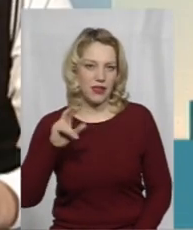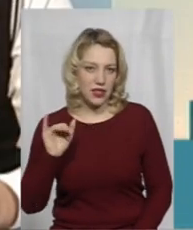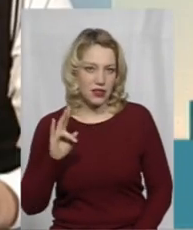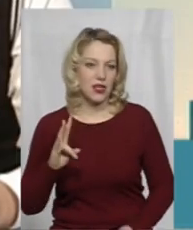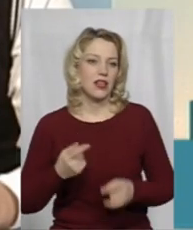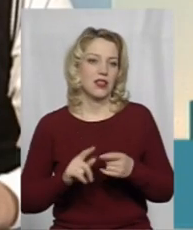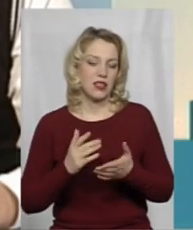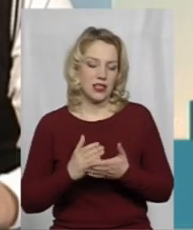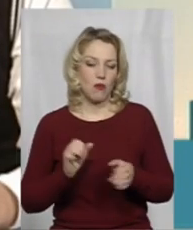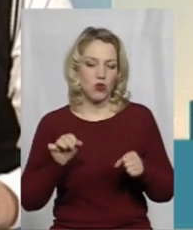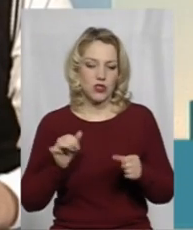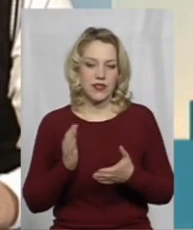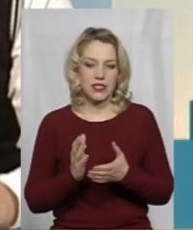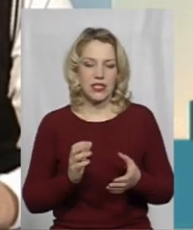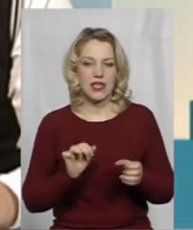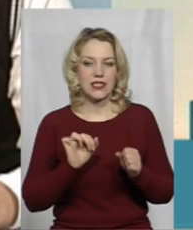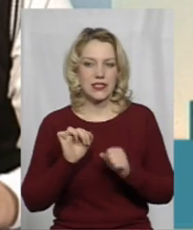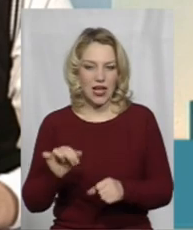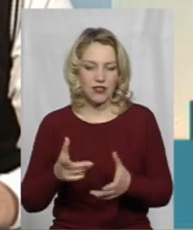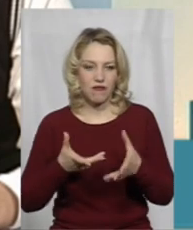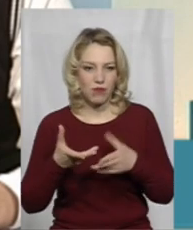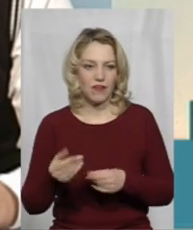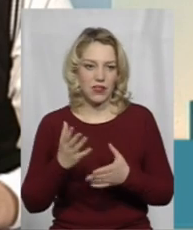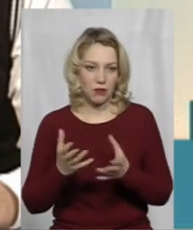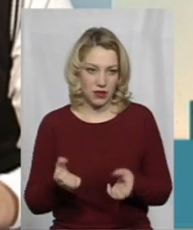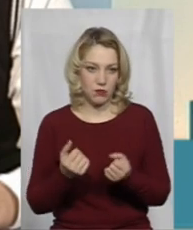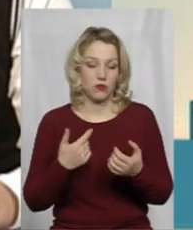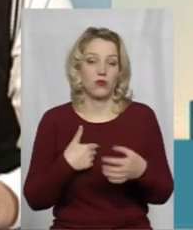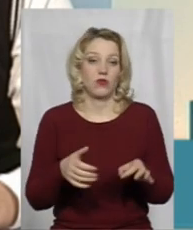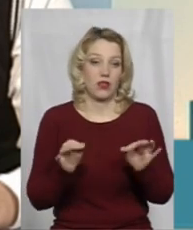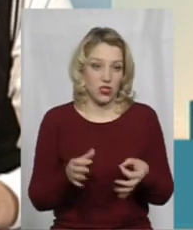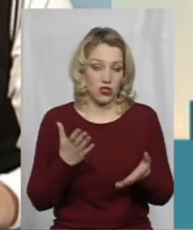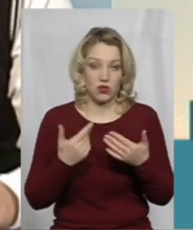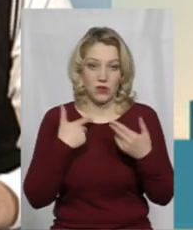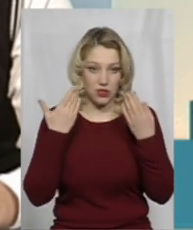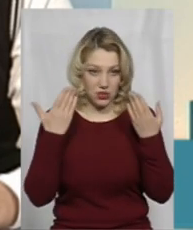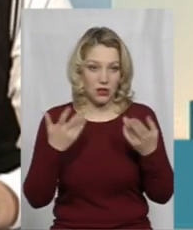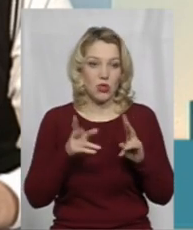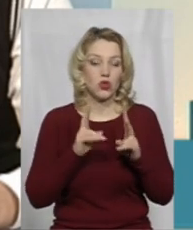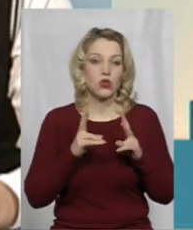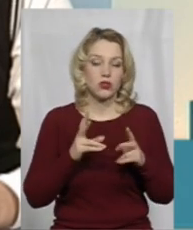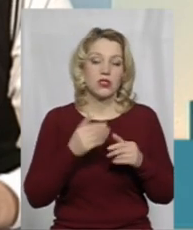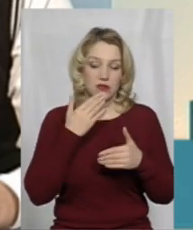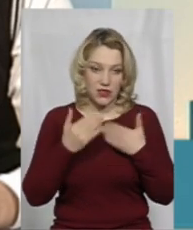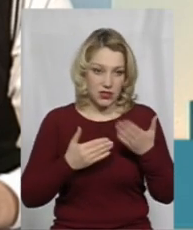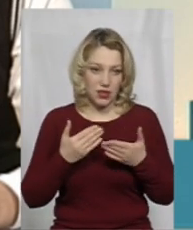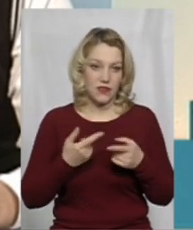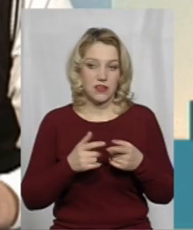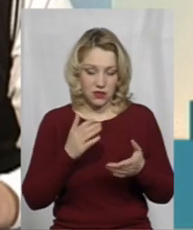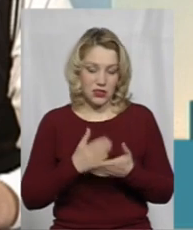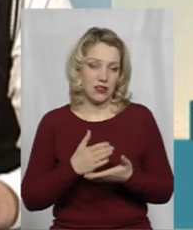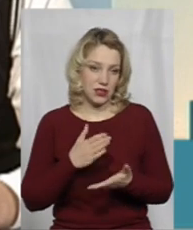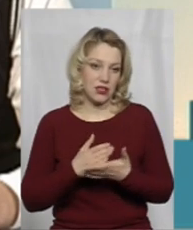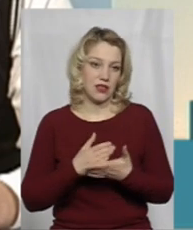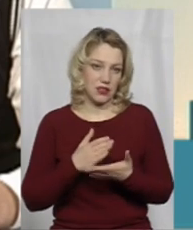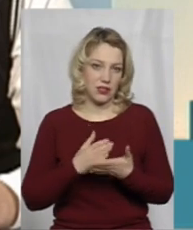є захист впливу, є підтримка. Ну, звісно, якщо ми не знаємо, то звідки ми знаємо? Хто звертався, ми завжди стаємо